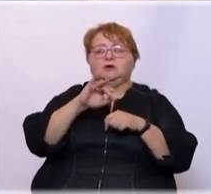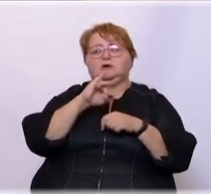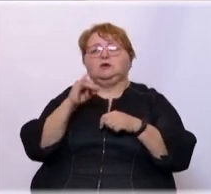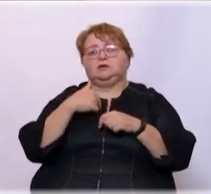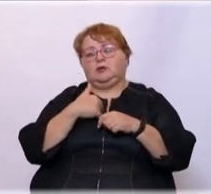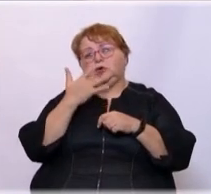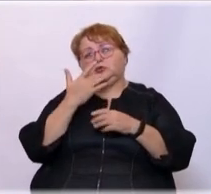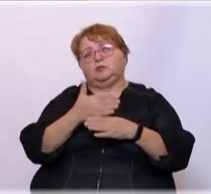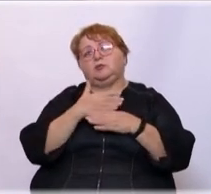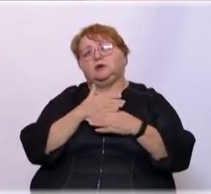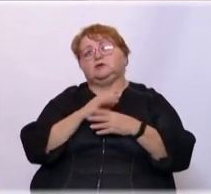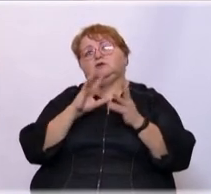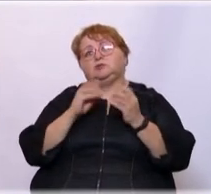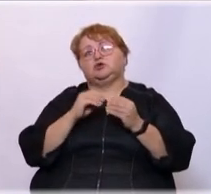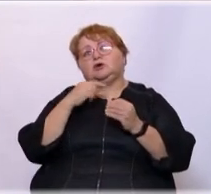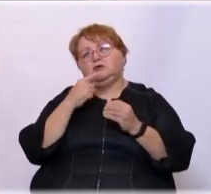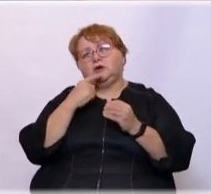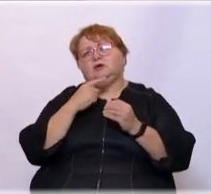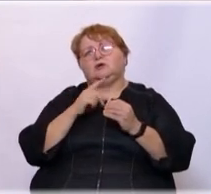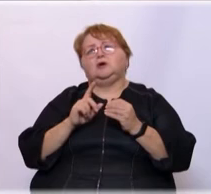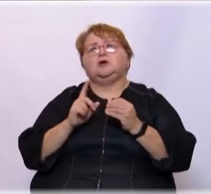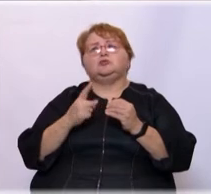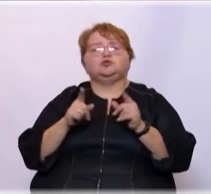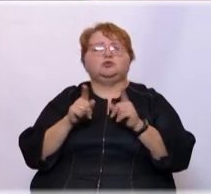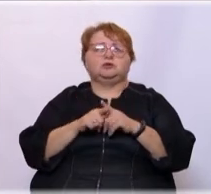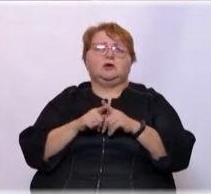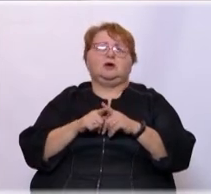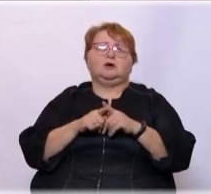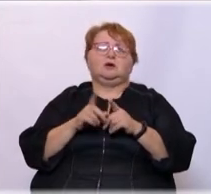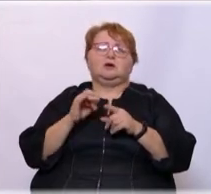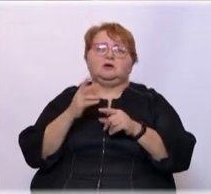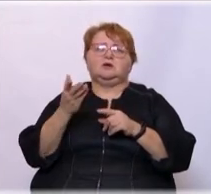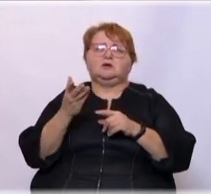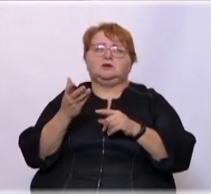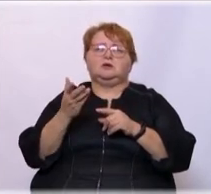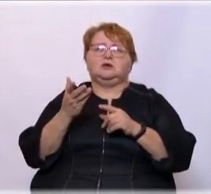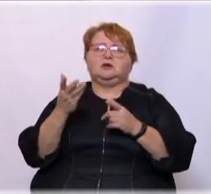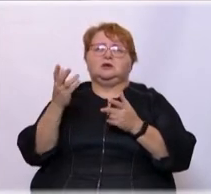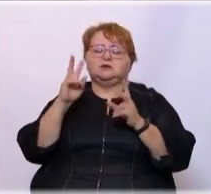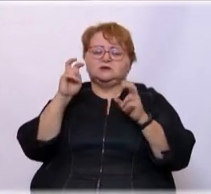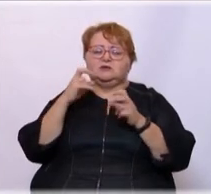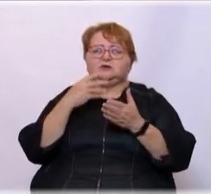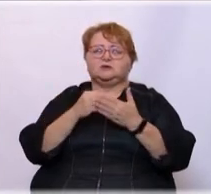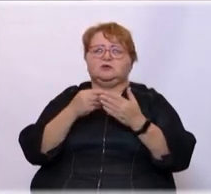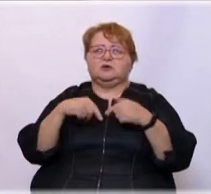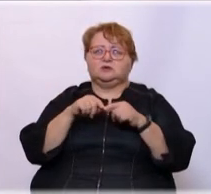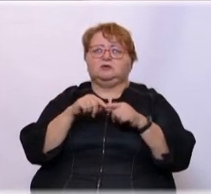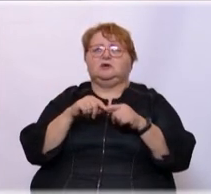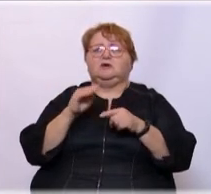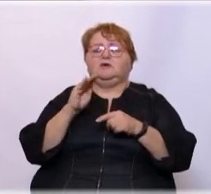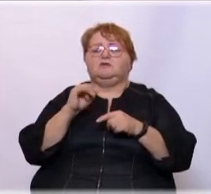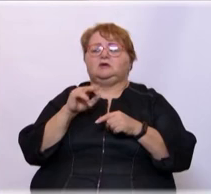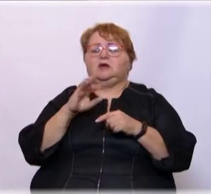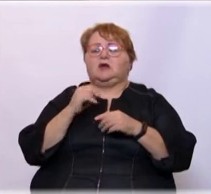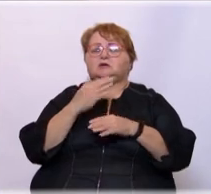помогают. Вообще говоря, почему так происходит? Мы говорили, а вы, говорит, назовите свою организацию «Федерация ампутантов».